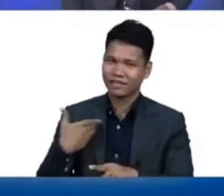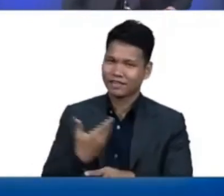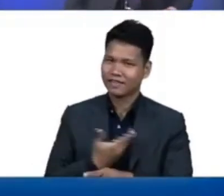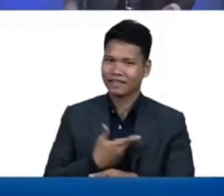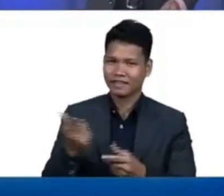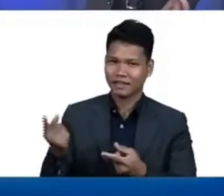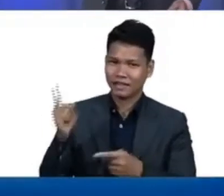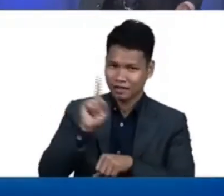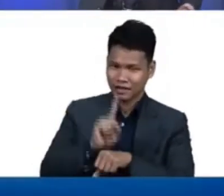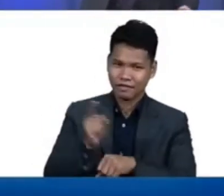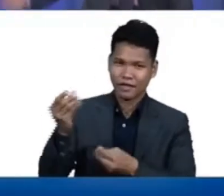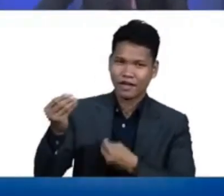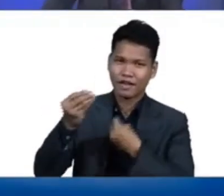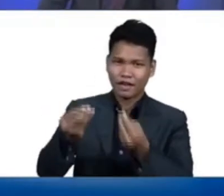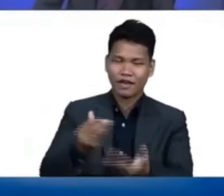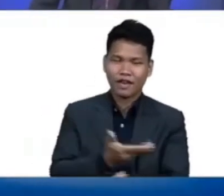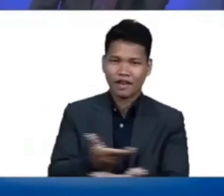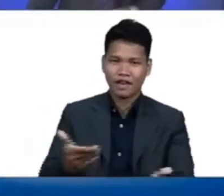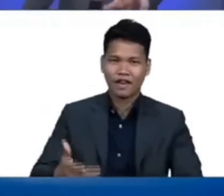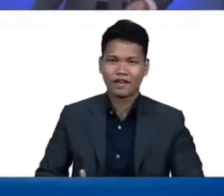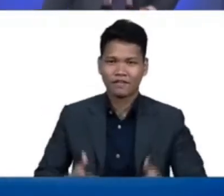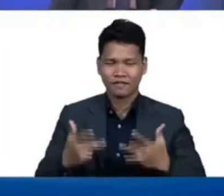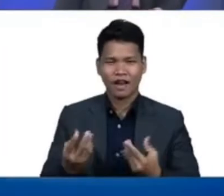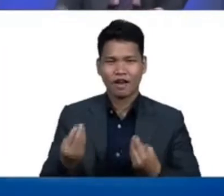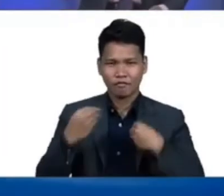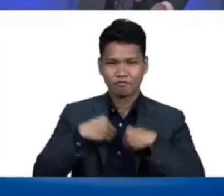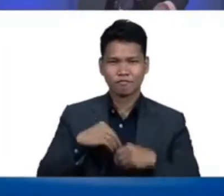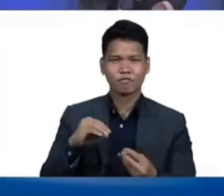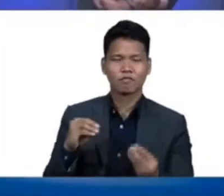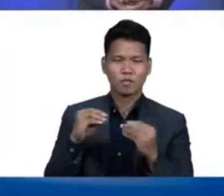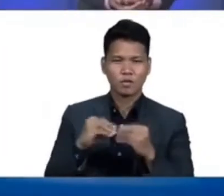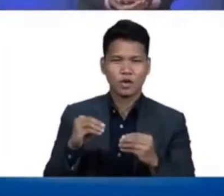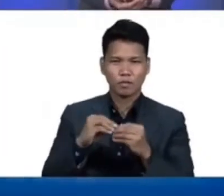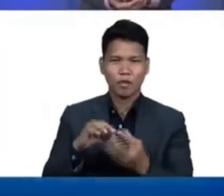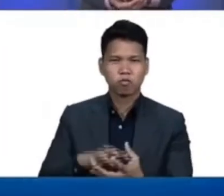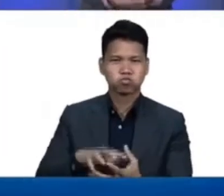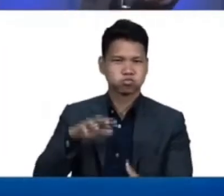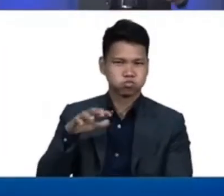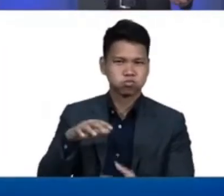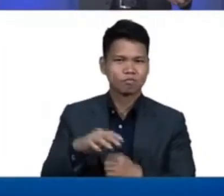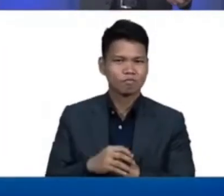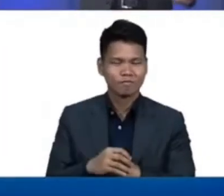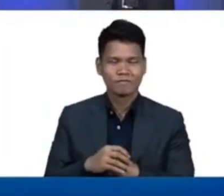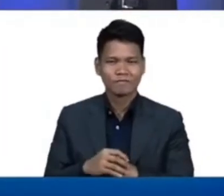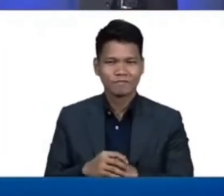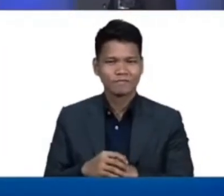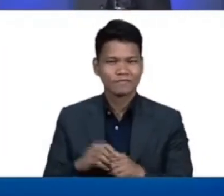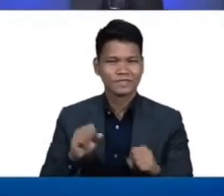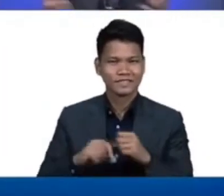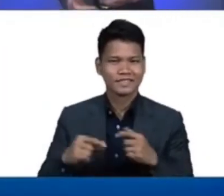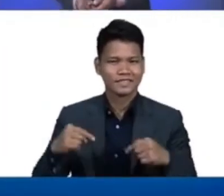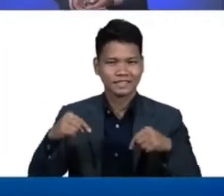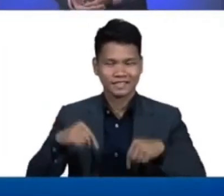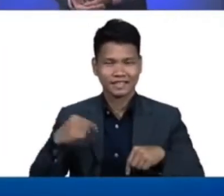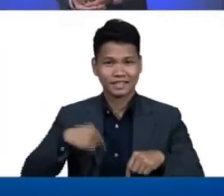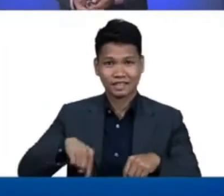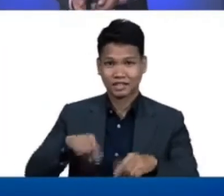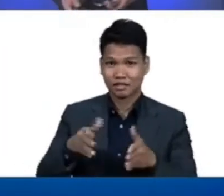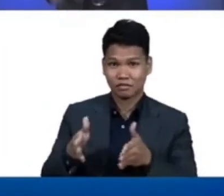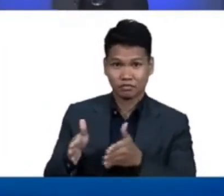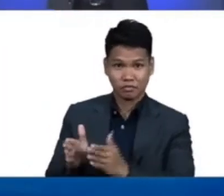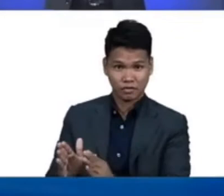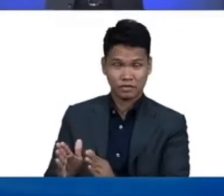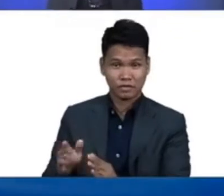might have life and that they might have it more abundantly. Kaya nga, ito po ang isang paraan.